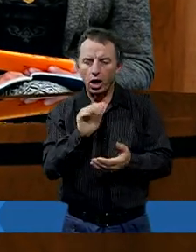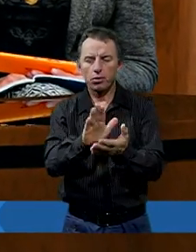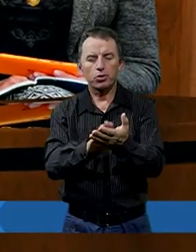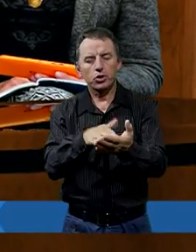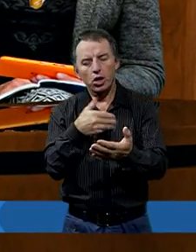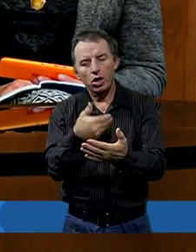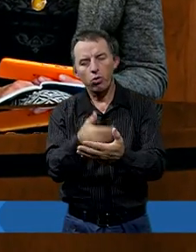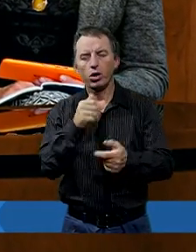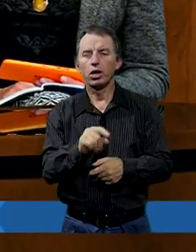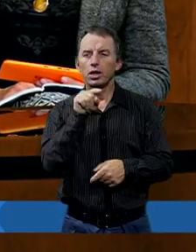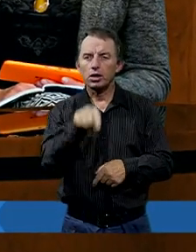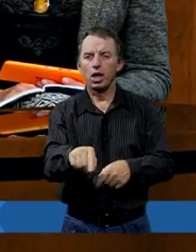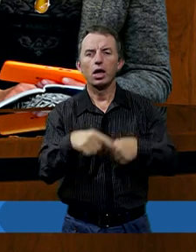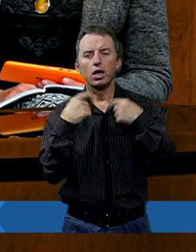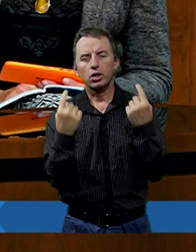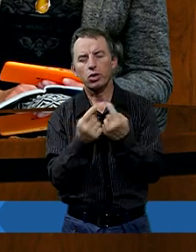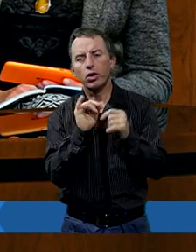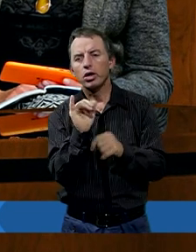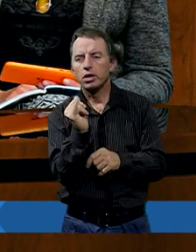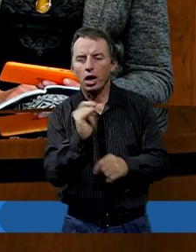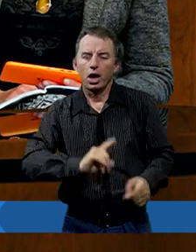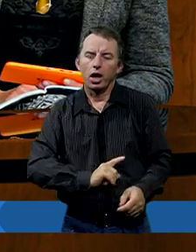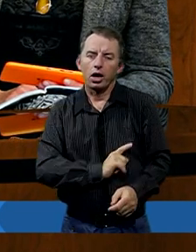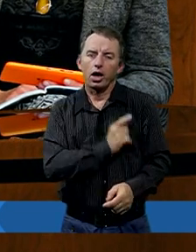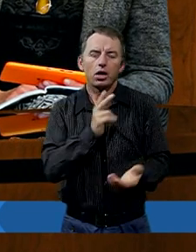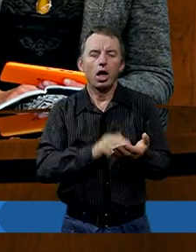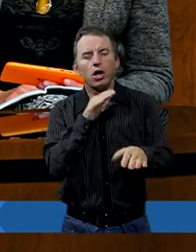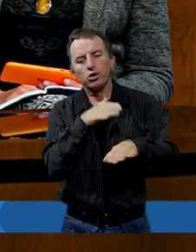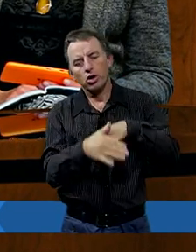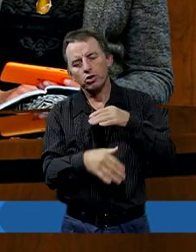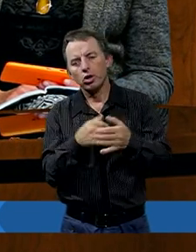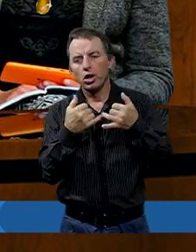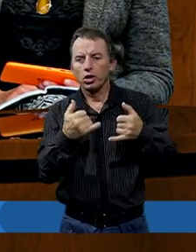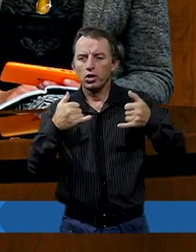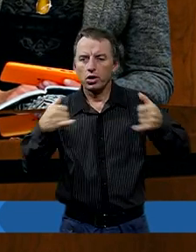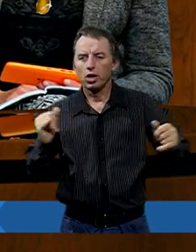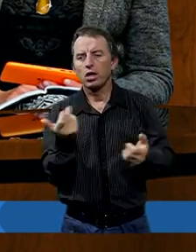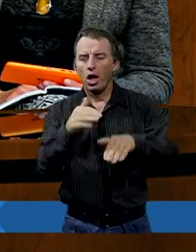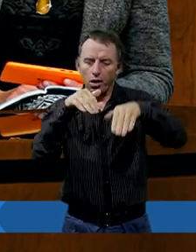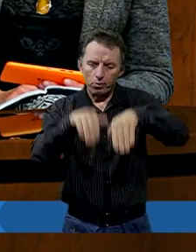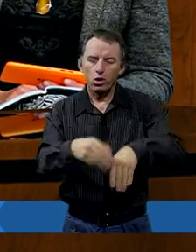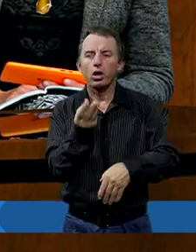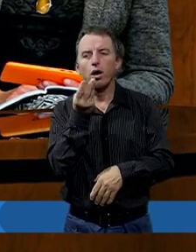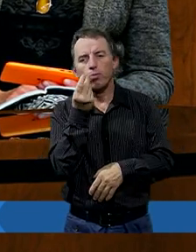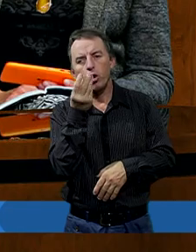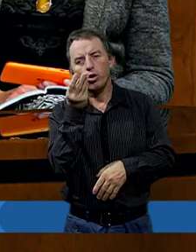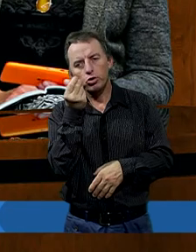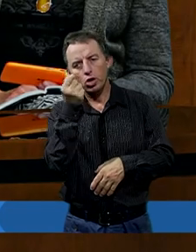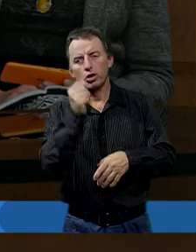z tej sytuacji, jak reagować na nieszczęścia innych, jak można pocieszać.